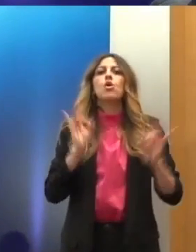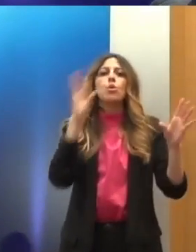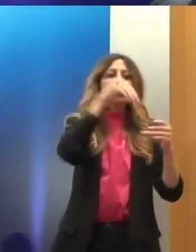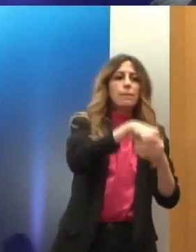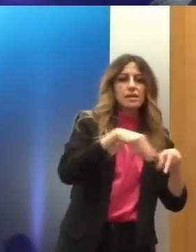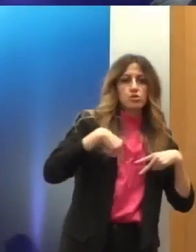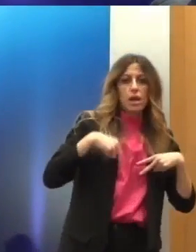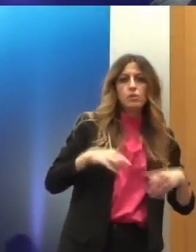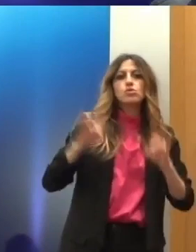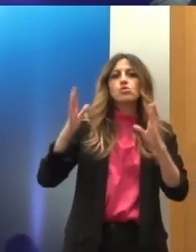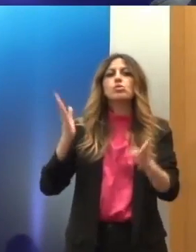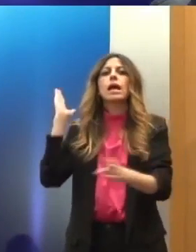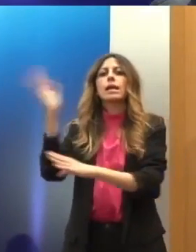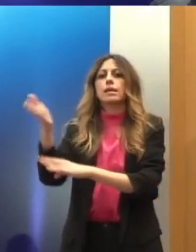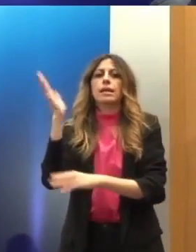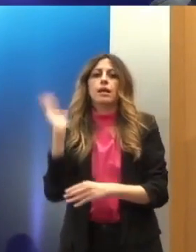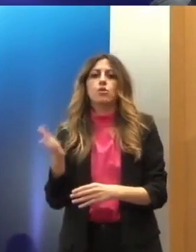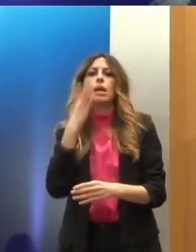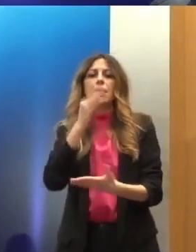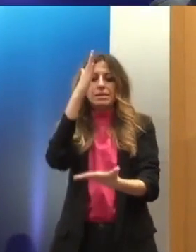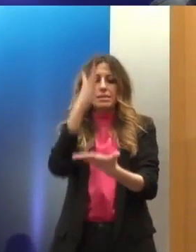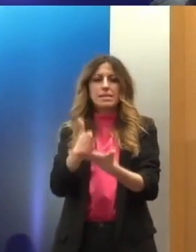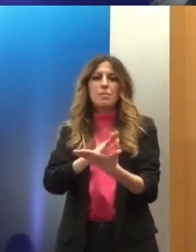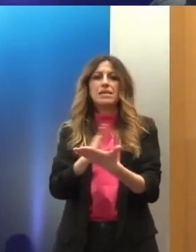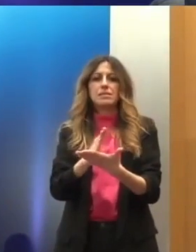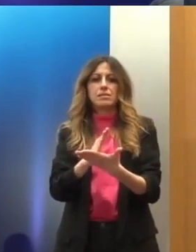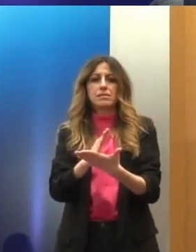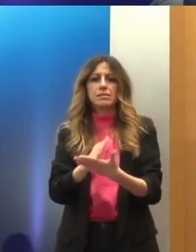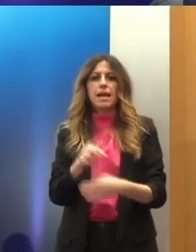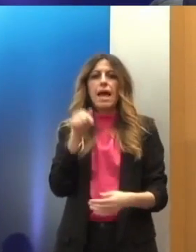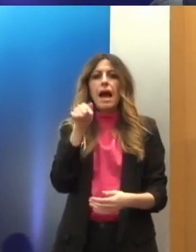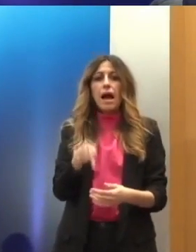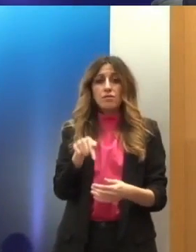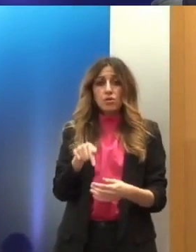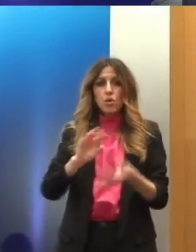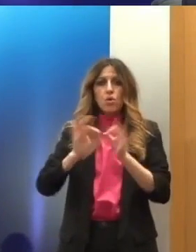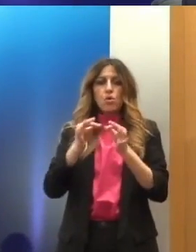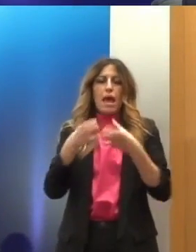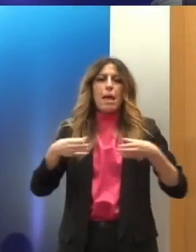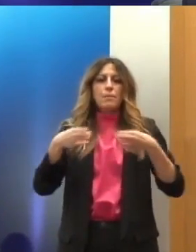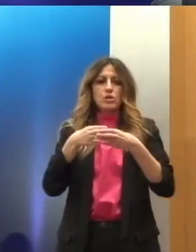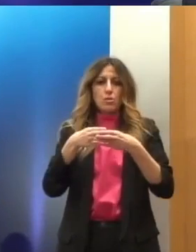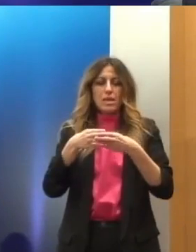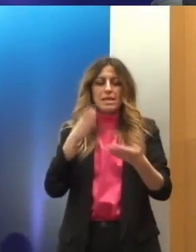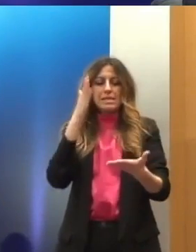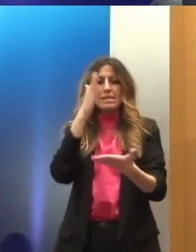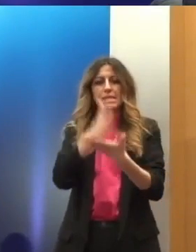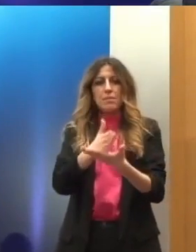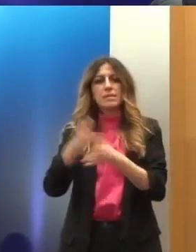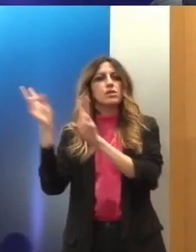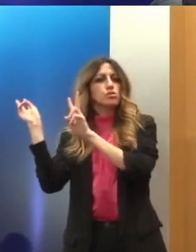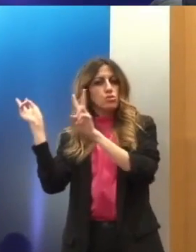Αυτό το κάτι ενδιάμεσο αναγνωρίζεται και σε όλες τις διεθνείς